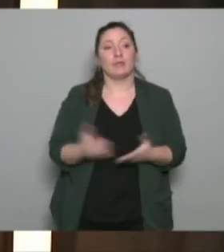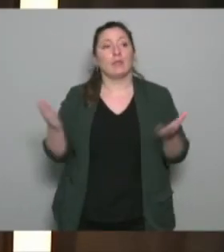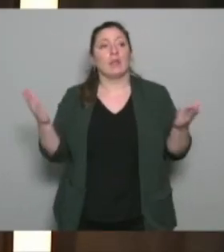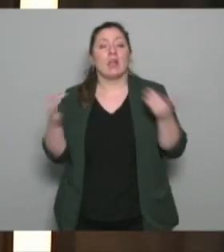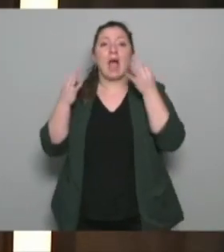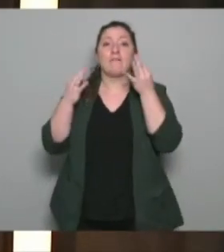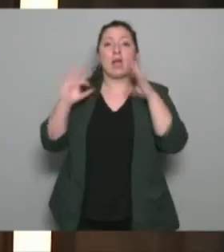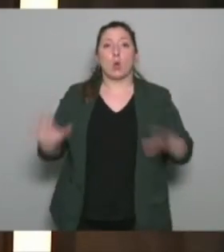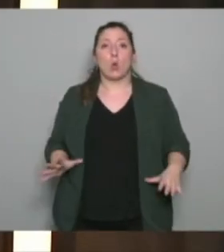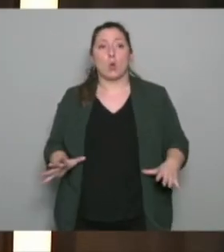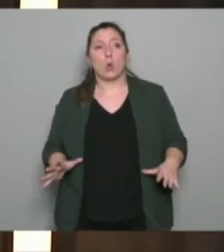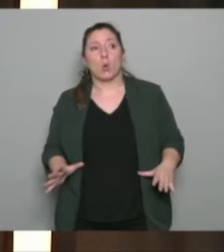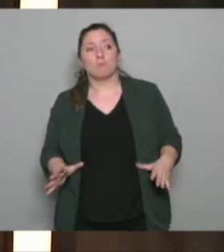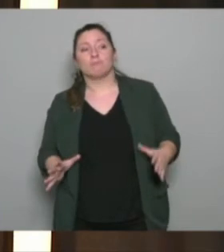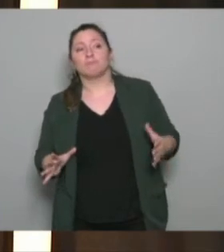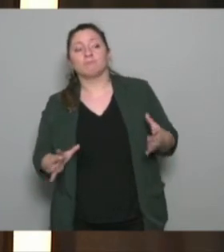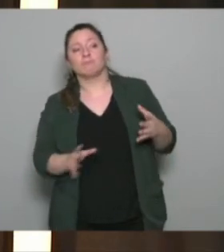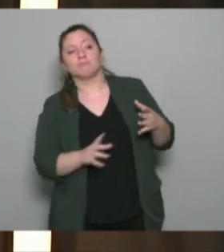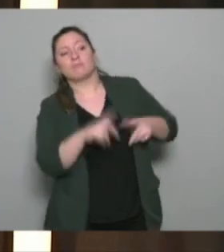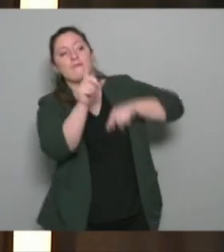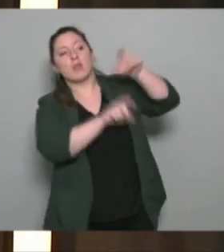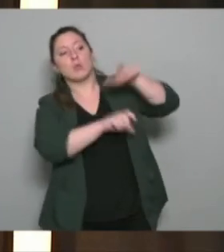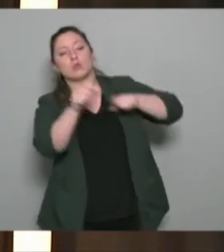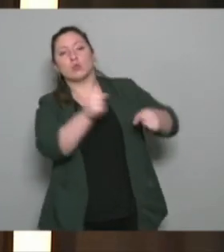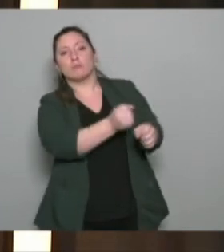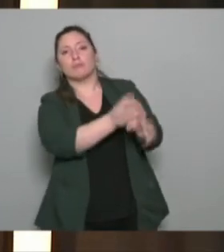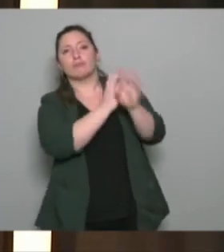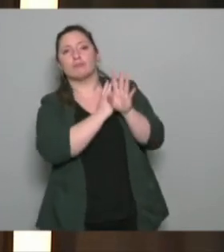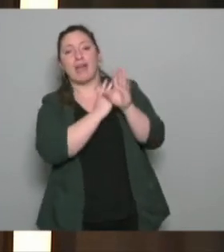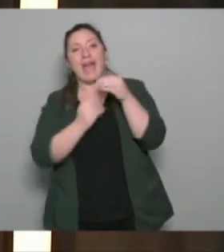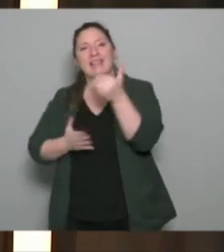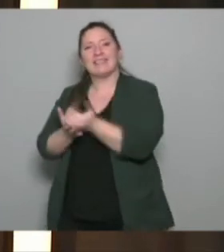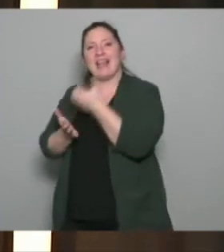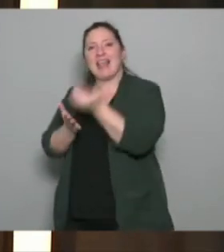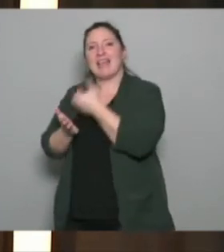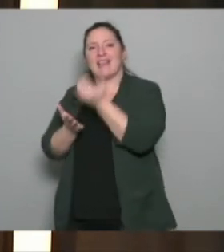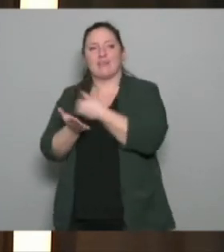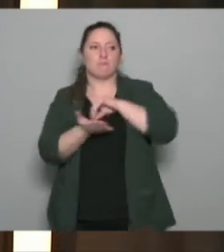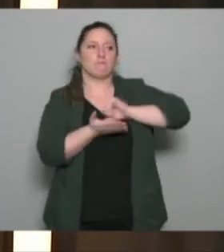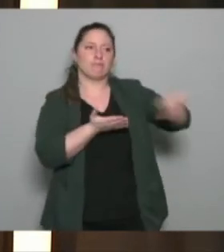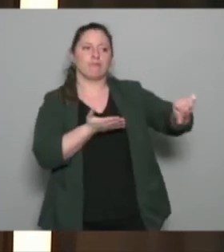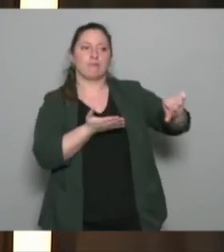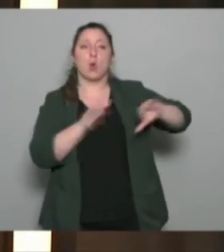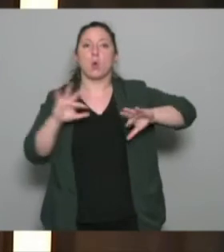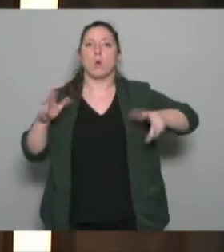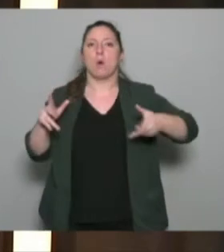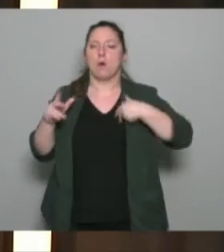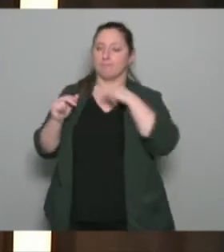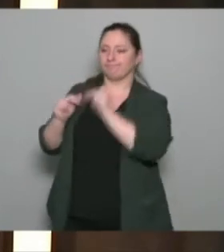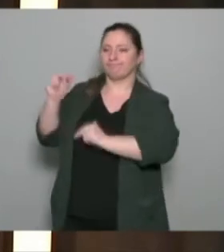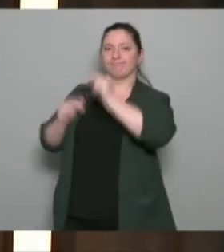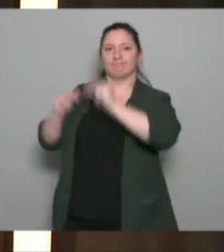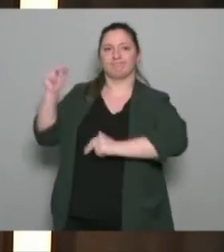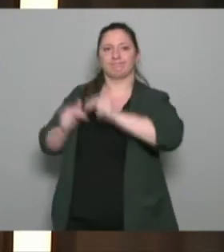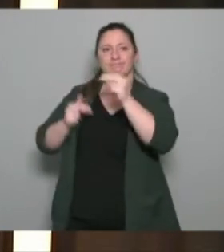les diplômes quand vous faites la rémunération en fait du salarié et du coup une question